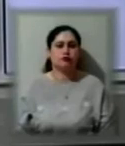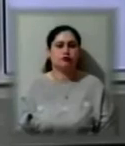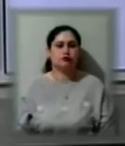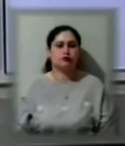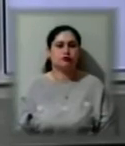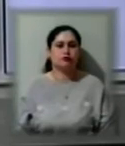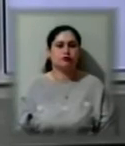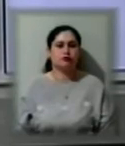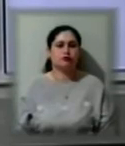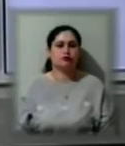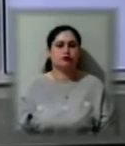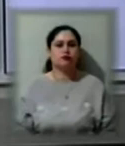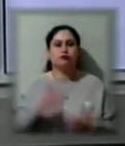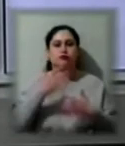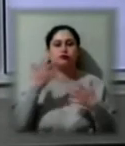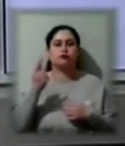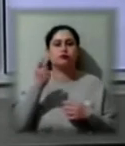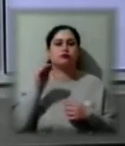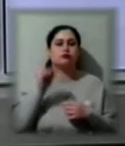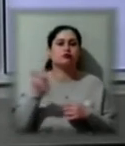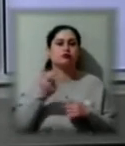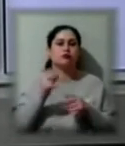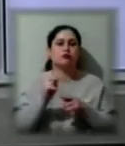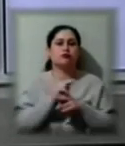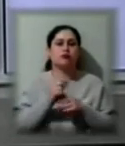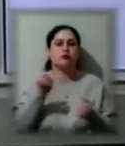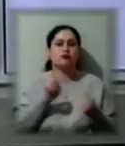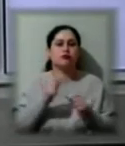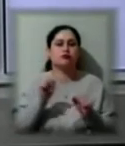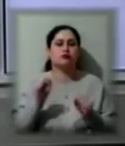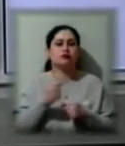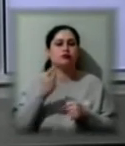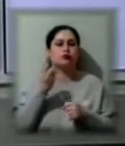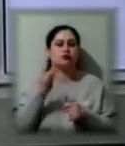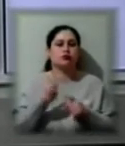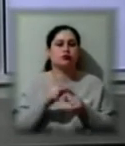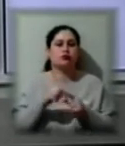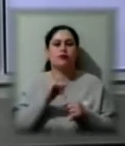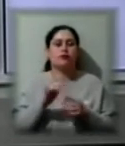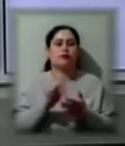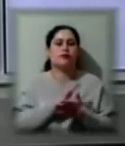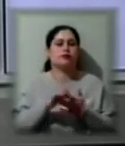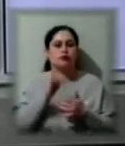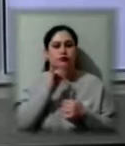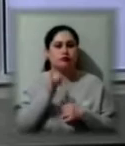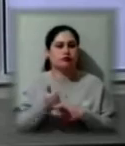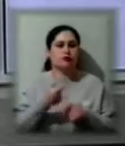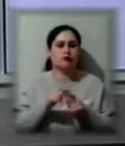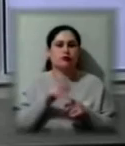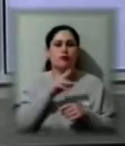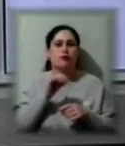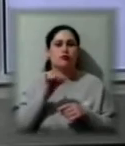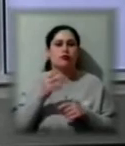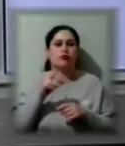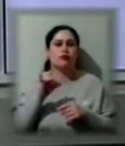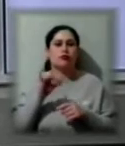Більше 100 тисяч гривень на ремонт машин швидкої допомоги та безплатне пальне для медиків під час пандемії коронавірусу, щоб ті